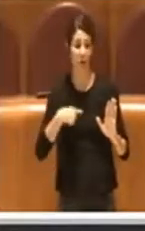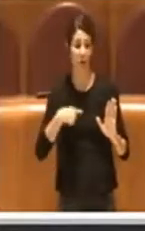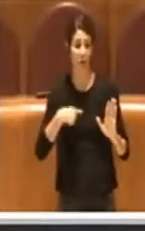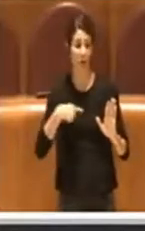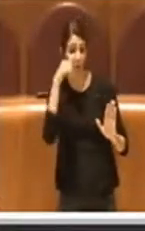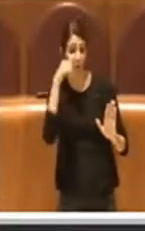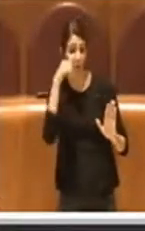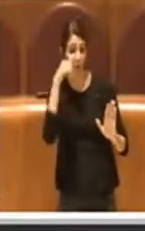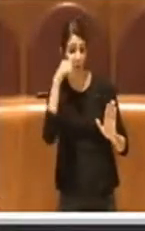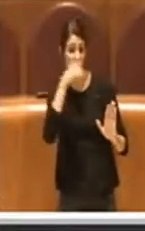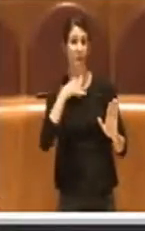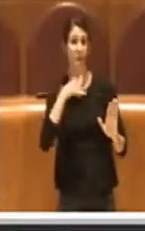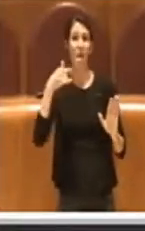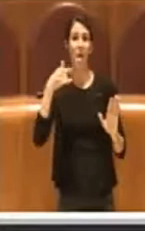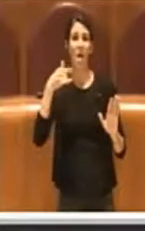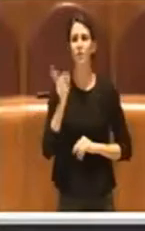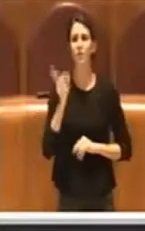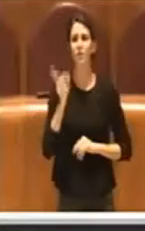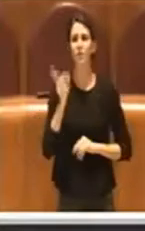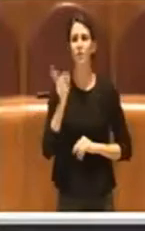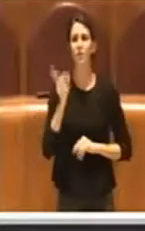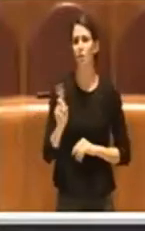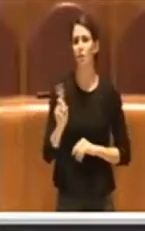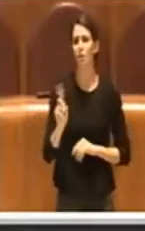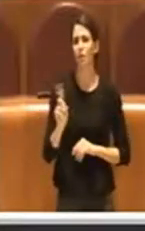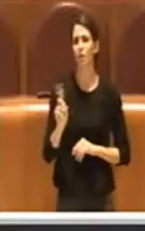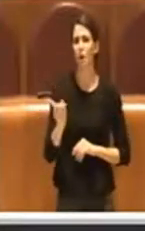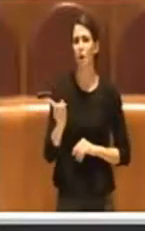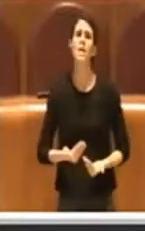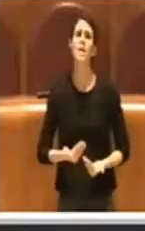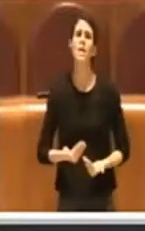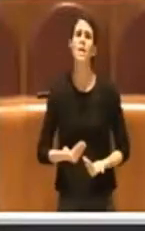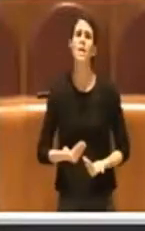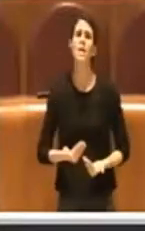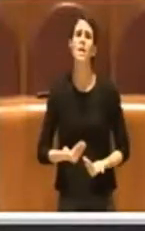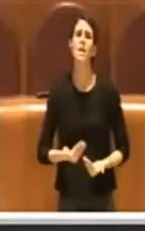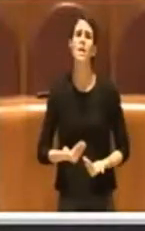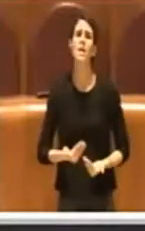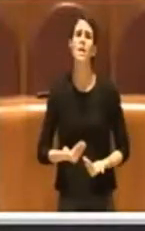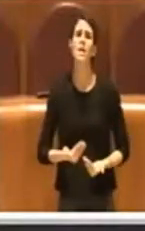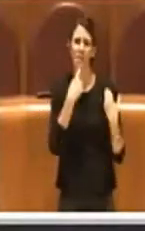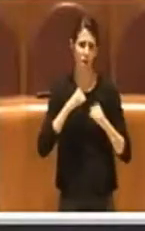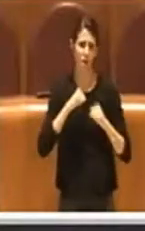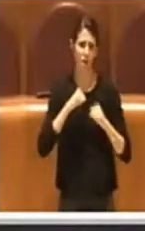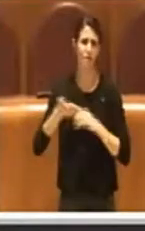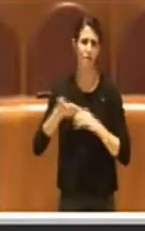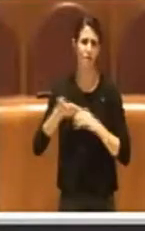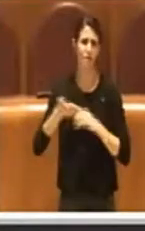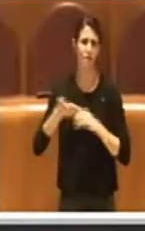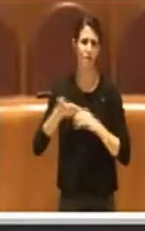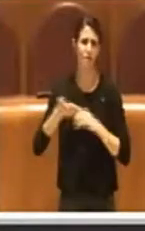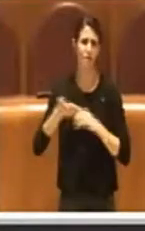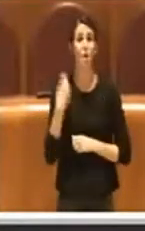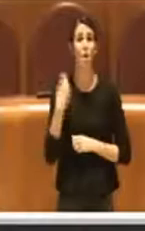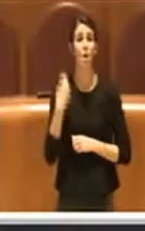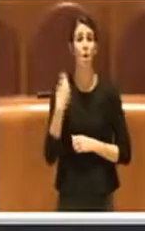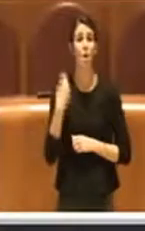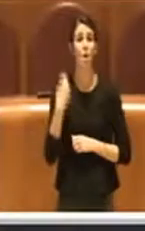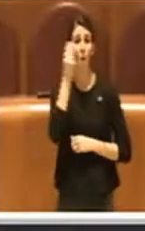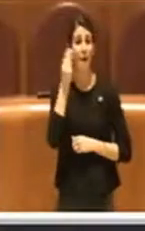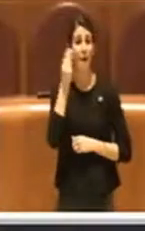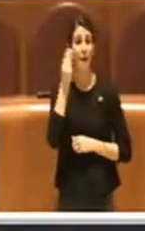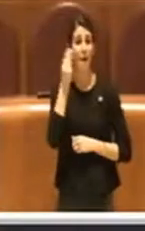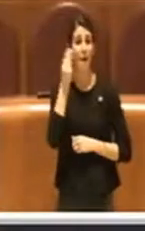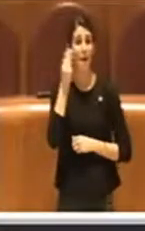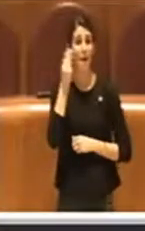semplicemente ci stiamo prendendo delle responsabilità anche di chi governava prima ripeto, trovo tra l'altro fuori luogo anche